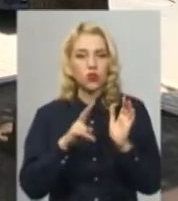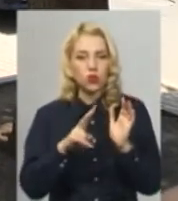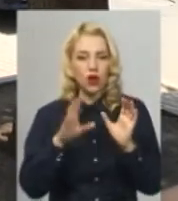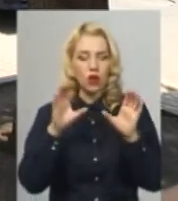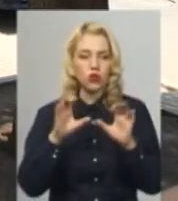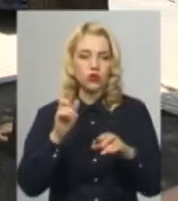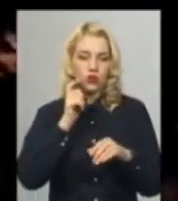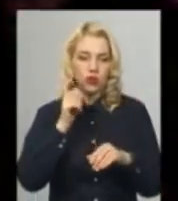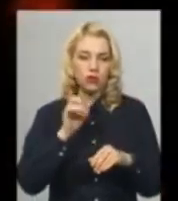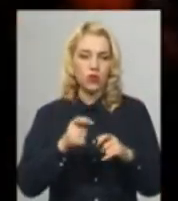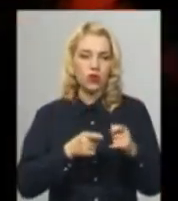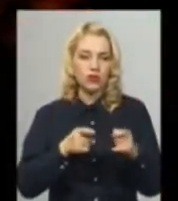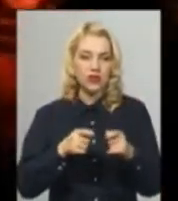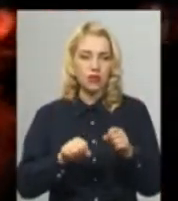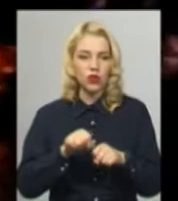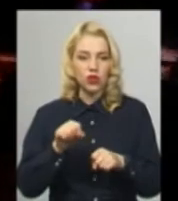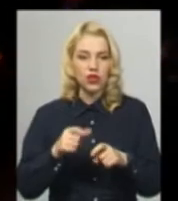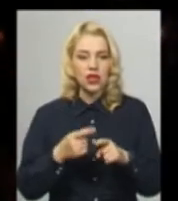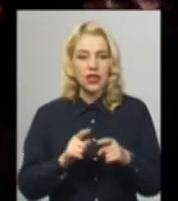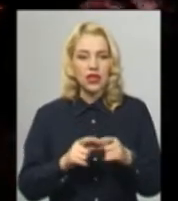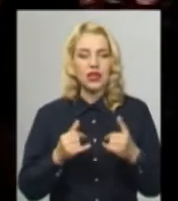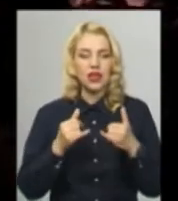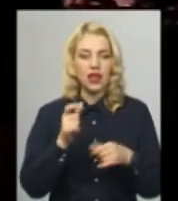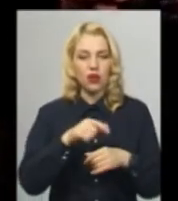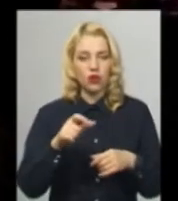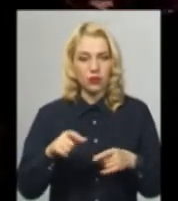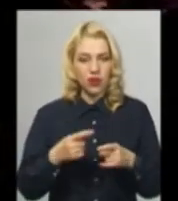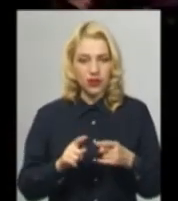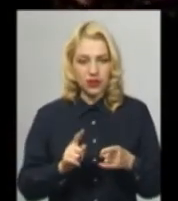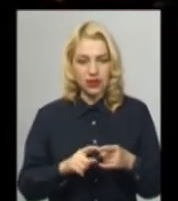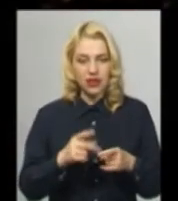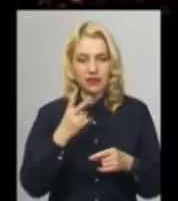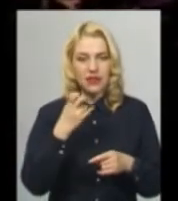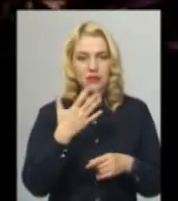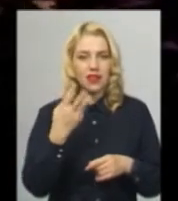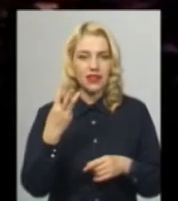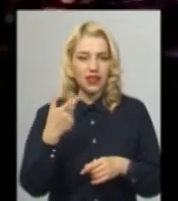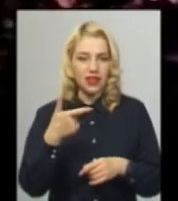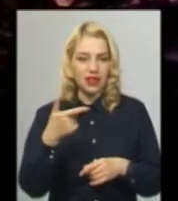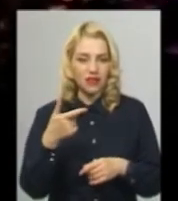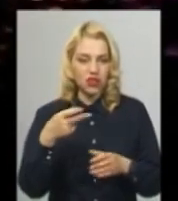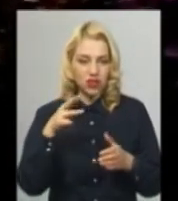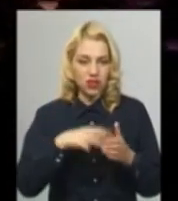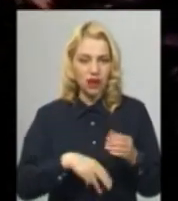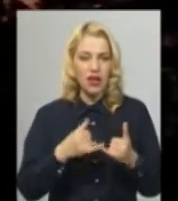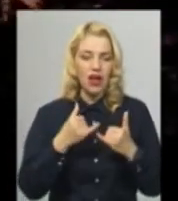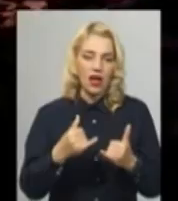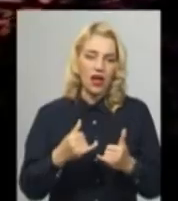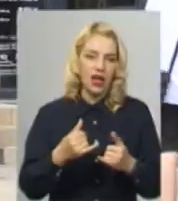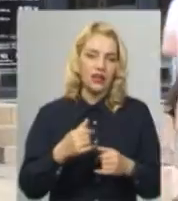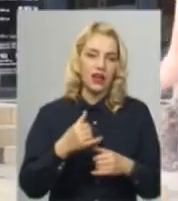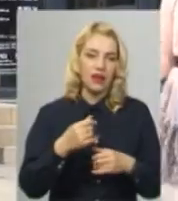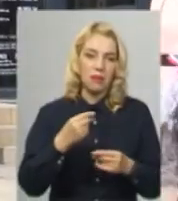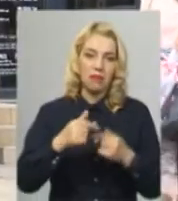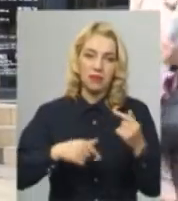адміністративні правопорушення. Для гробанян це від 85 до 255 гривень штраф, для підприємців – до 2550 гривень,